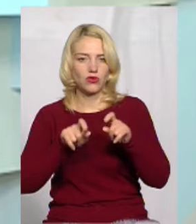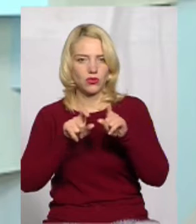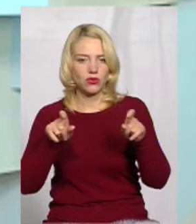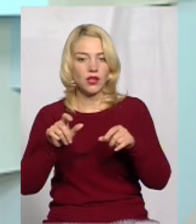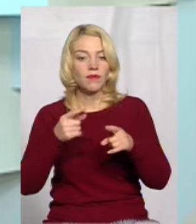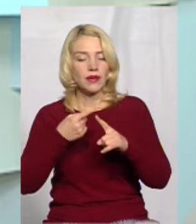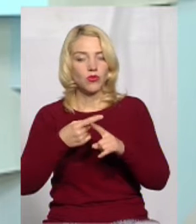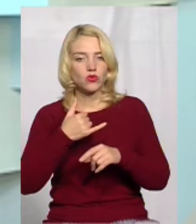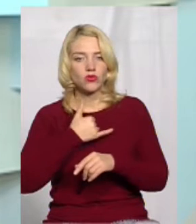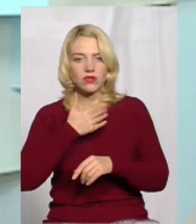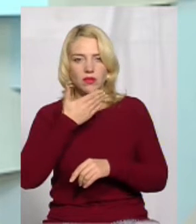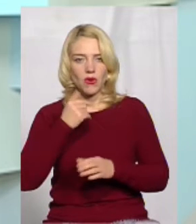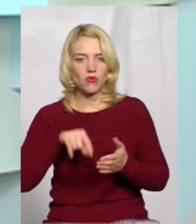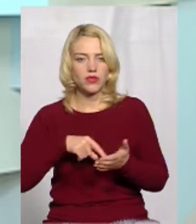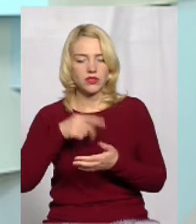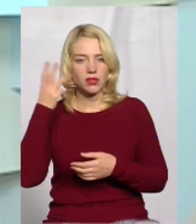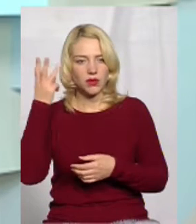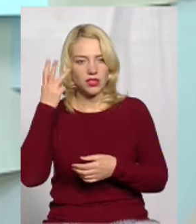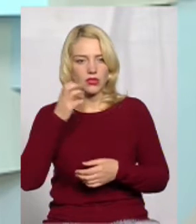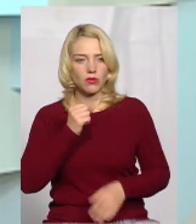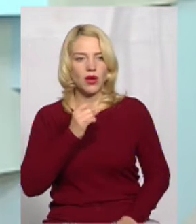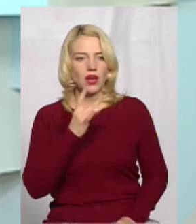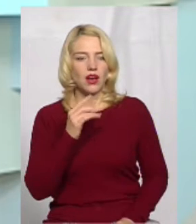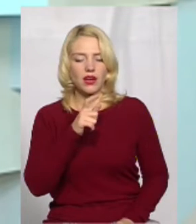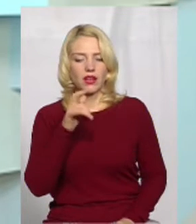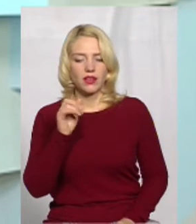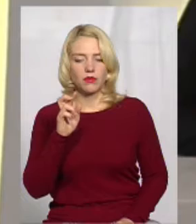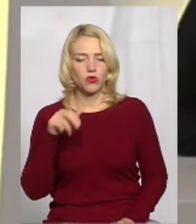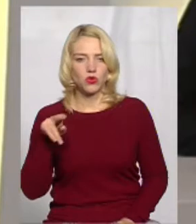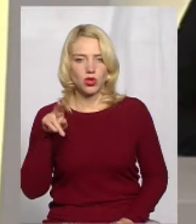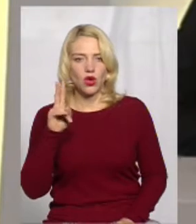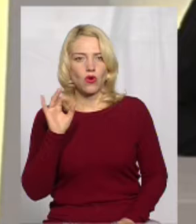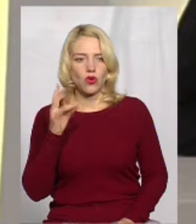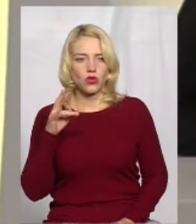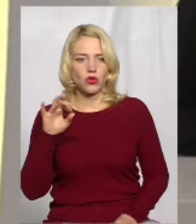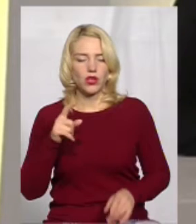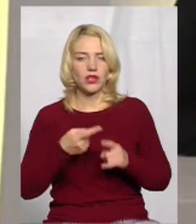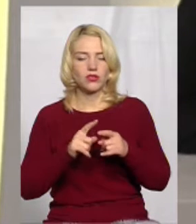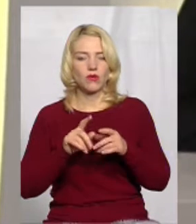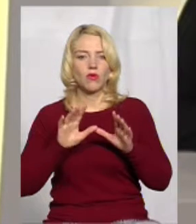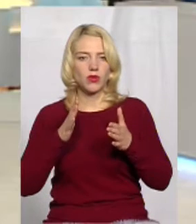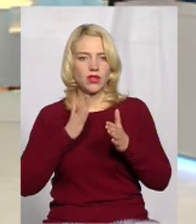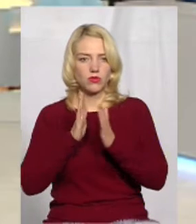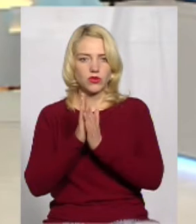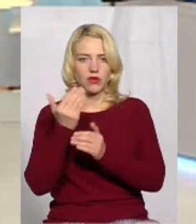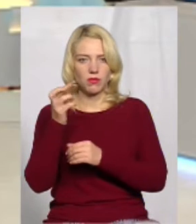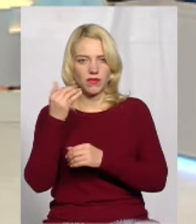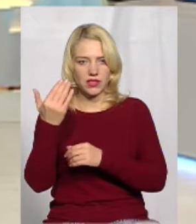органу. Плюс в нас немає в місті Хмельницькому архібут контролю. Ось, якраз на цьому моменті я хотіва зупинити,